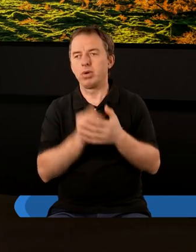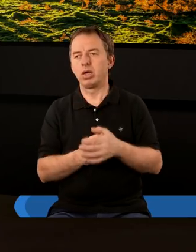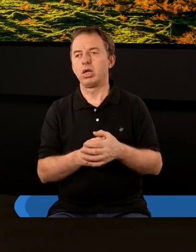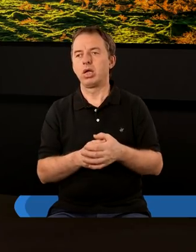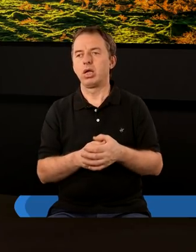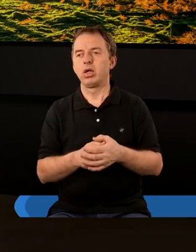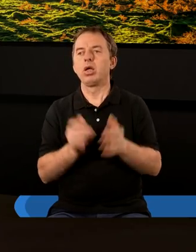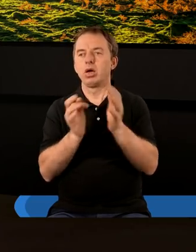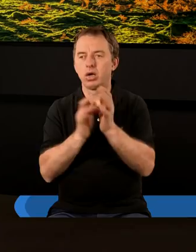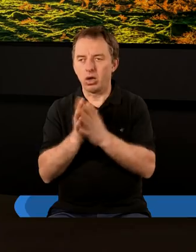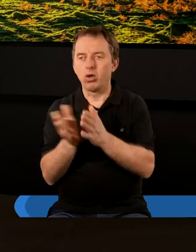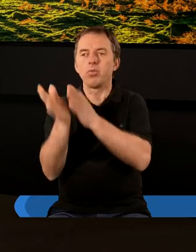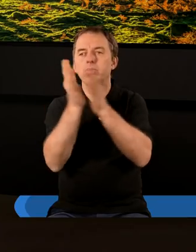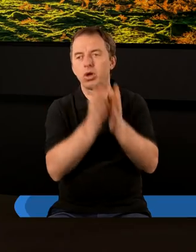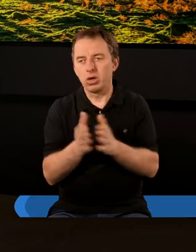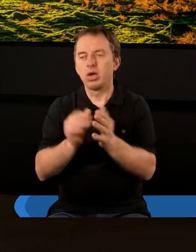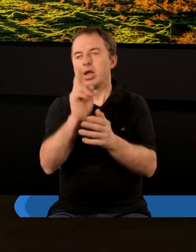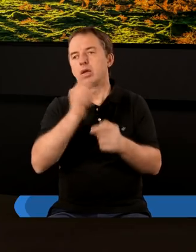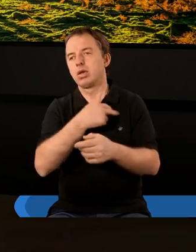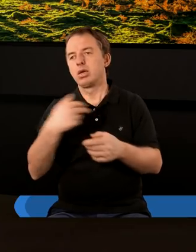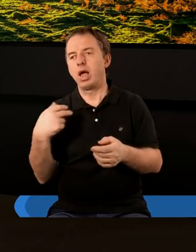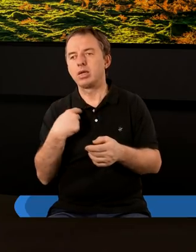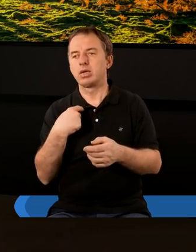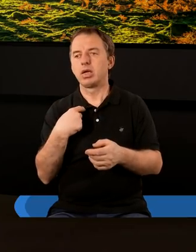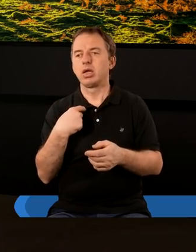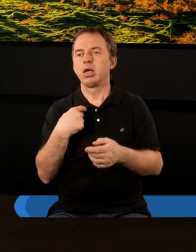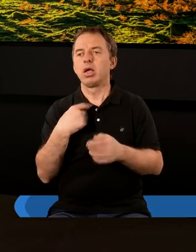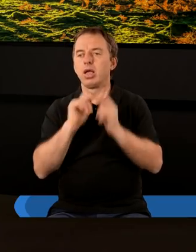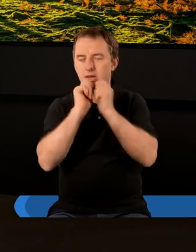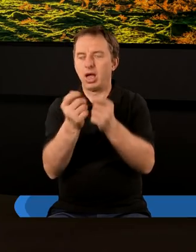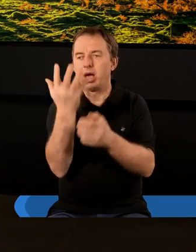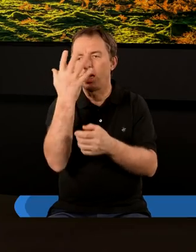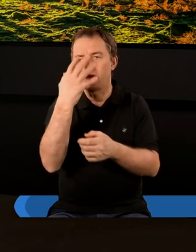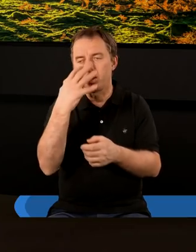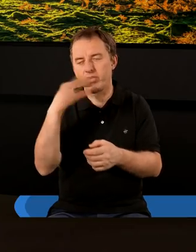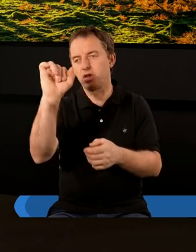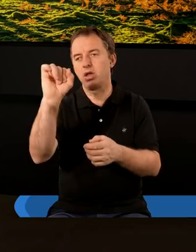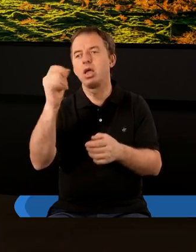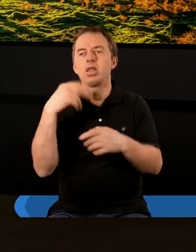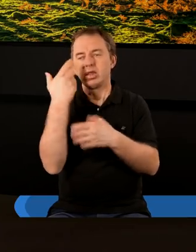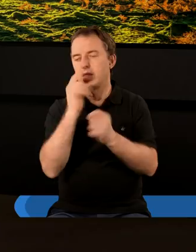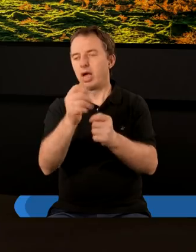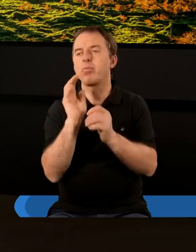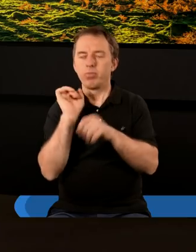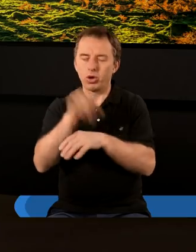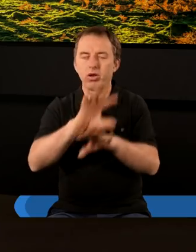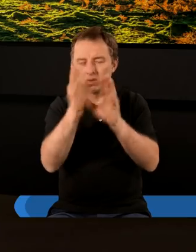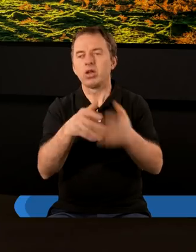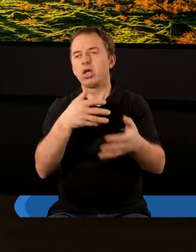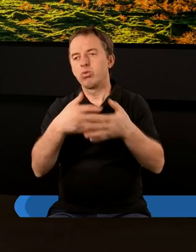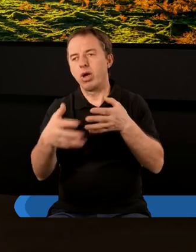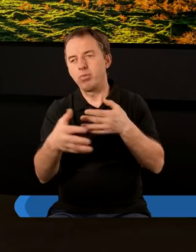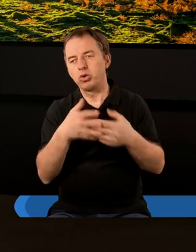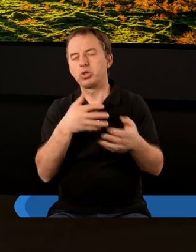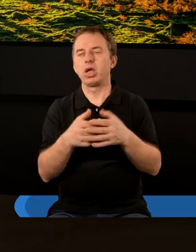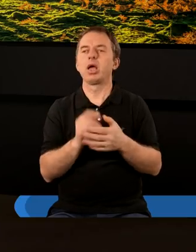Chrystus przygotował dla każdego z nas dar zwycięstwa dar pokonania wszelkich słabości